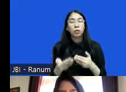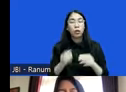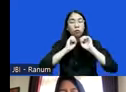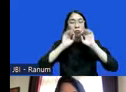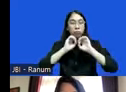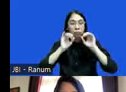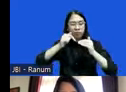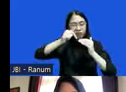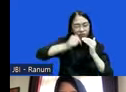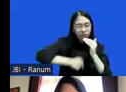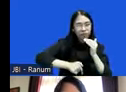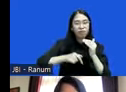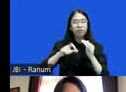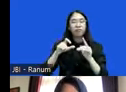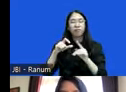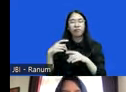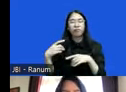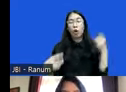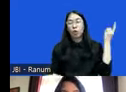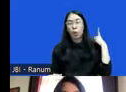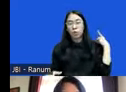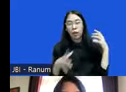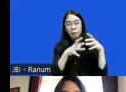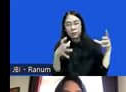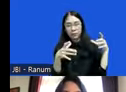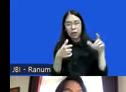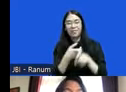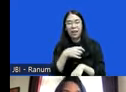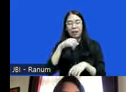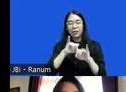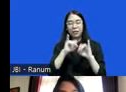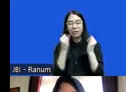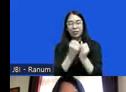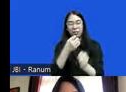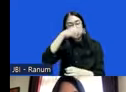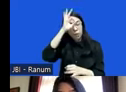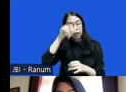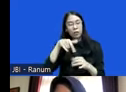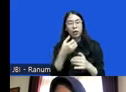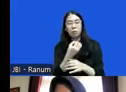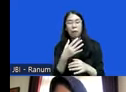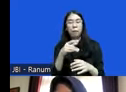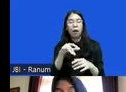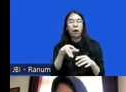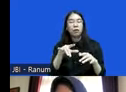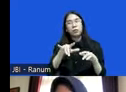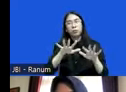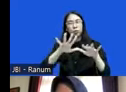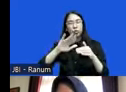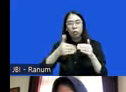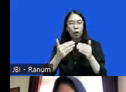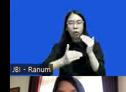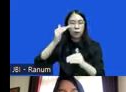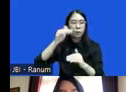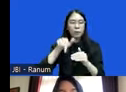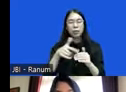mendetailkan dosa-dosa besar yang dilakukan oleh Polri selama puluhan tahun terakhir ya mungkin sampai besok juga gak akan selesai seminar kita